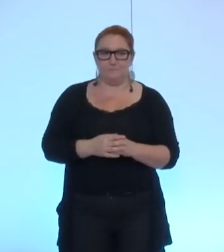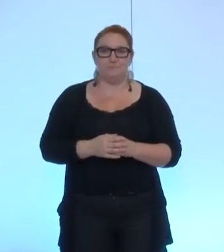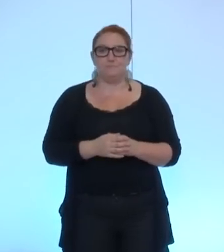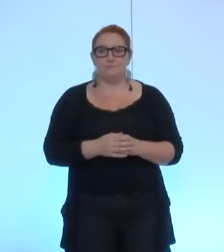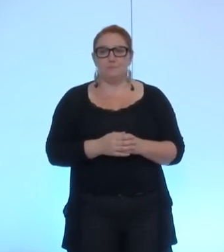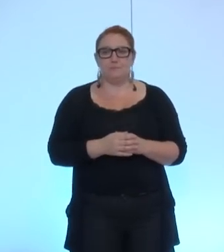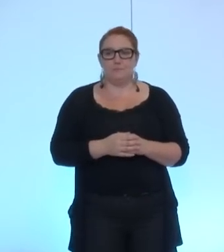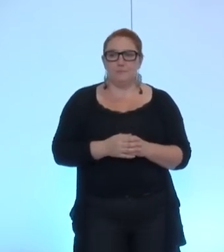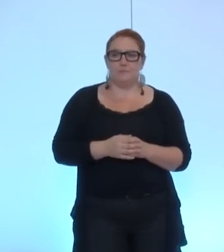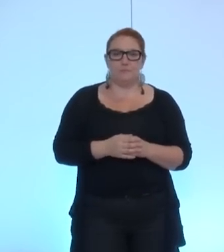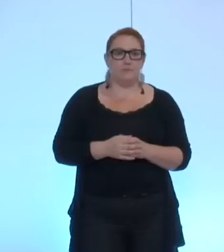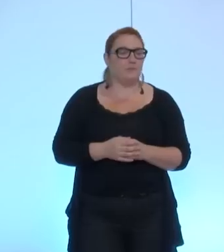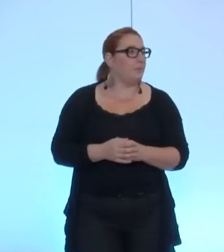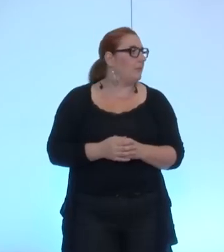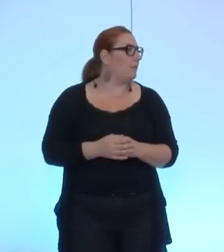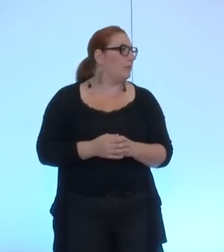Madame l'adjointe, eh bien oui.